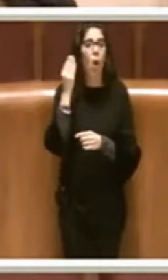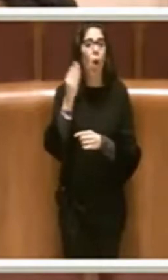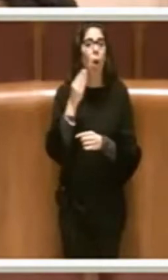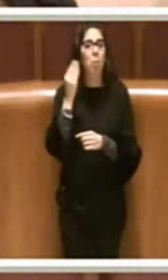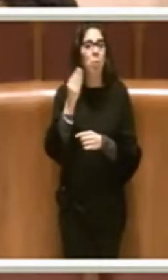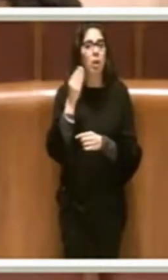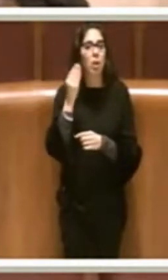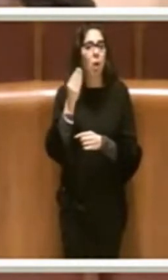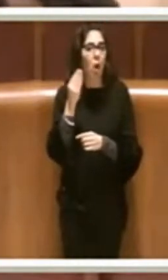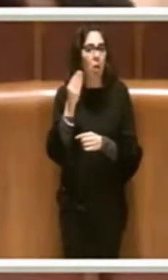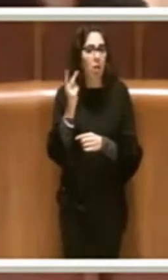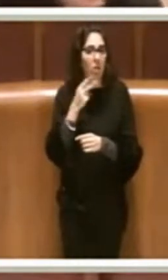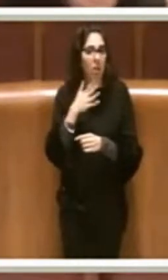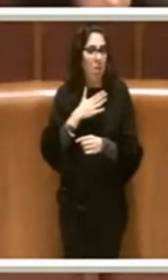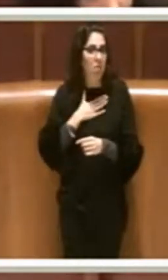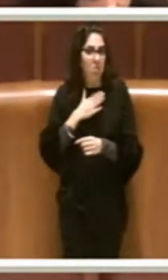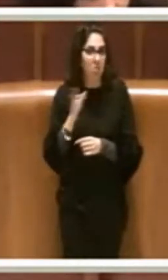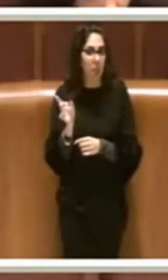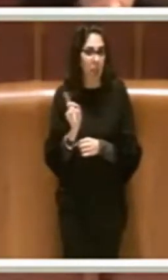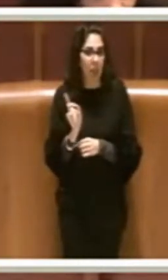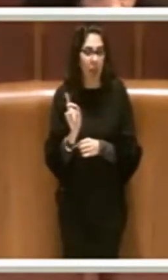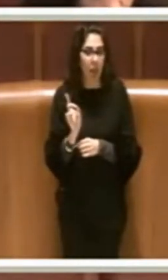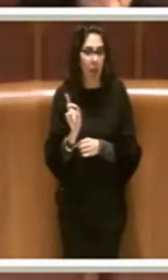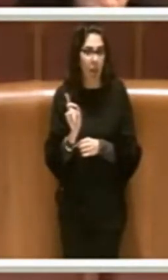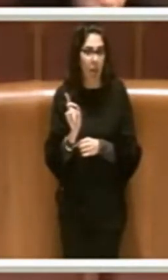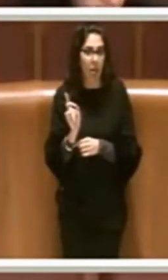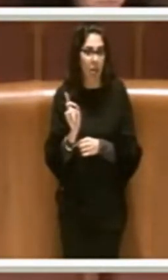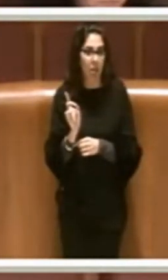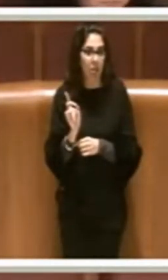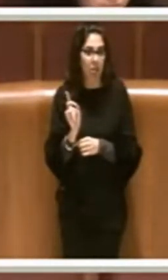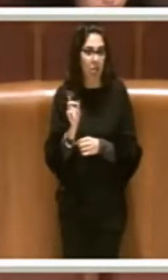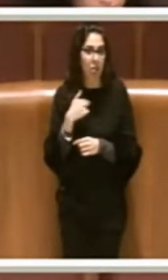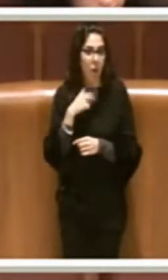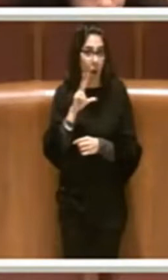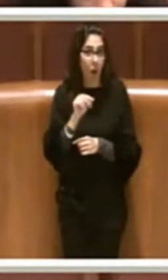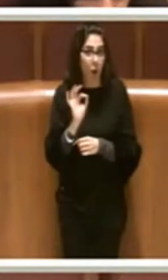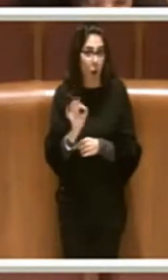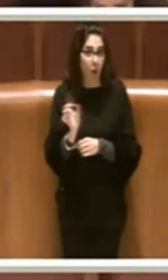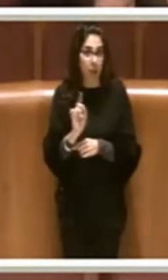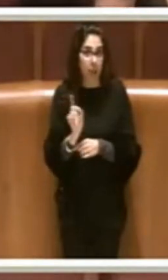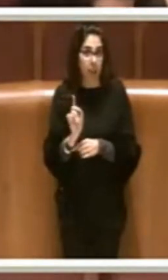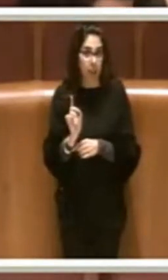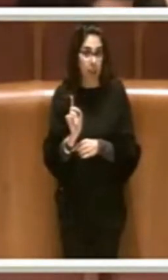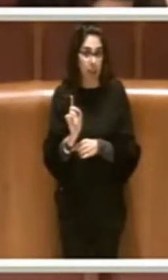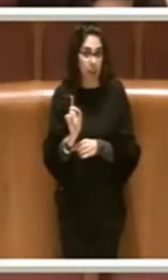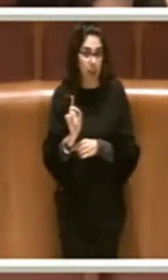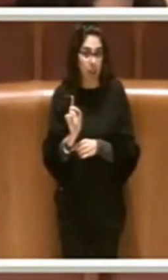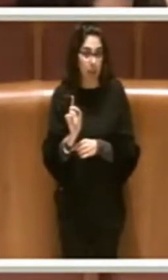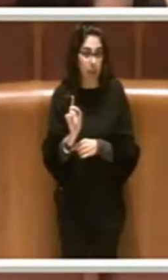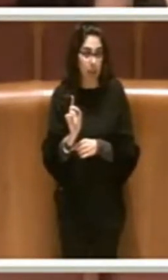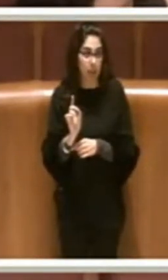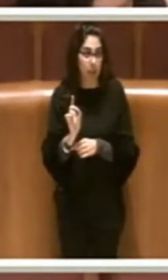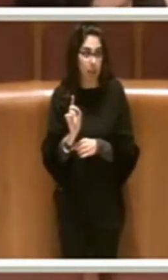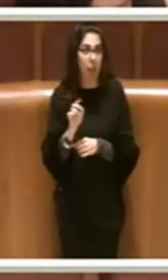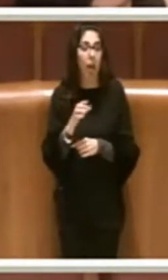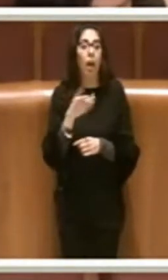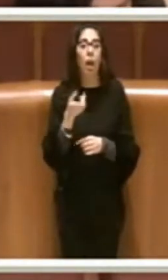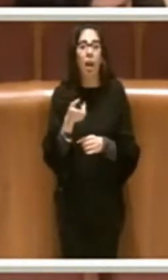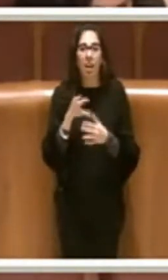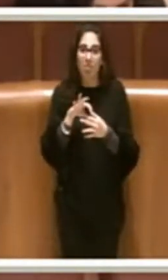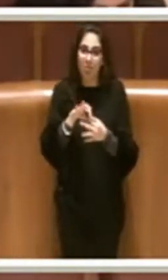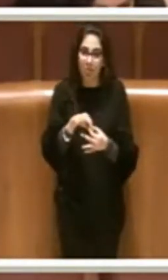difformi da me espresse e conseguenti giudizi